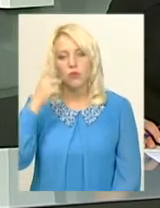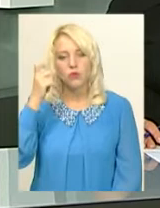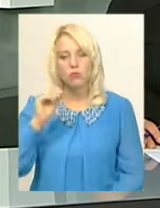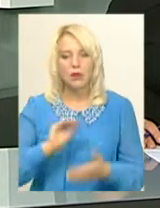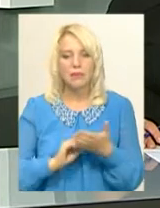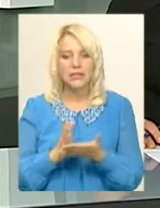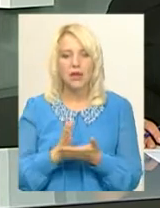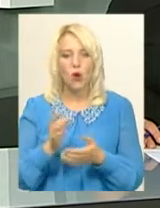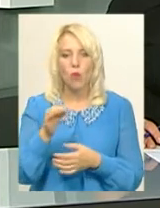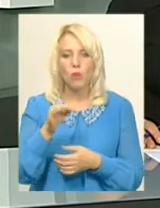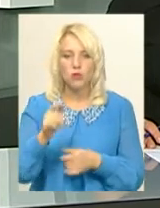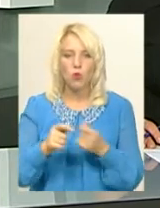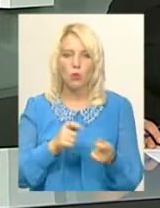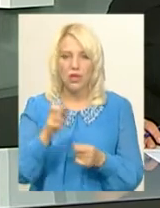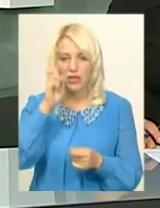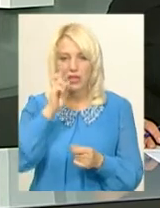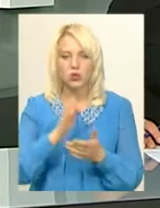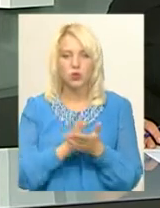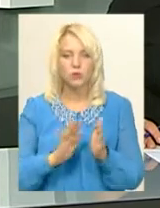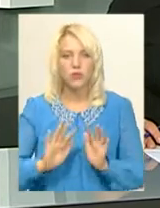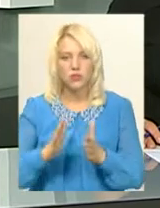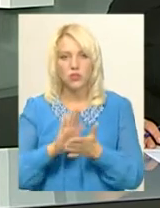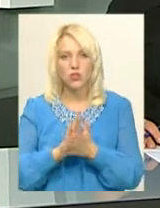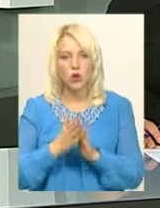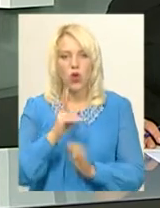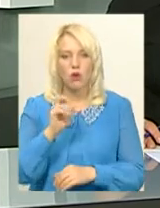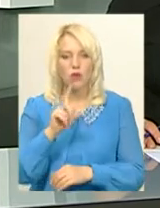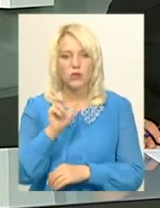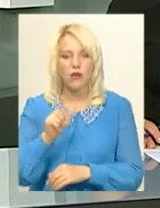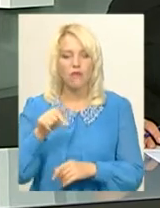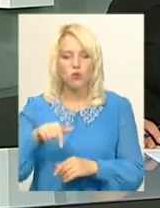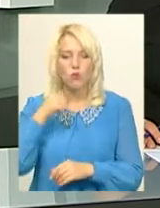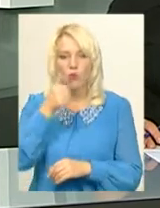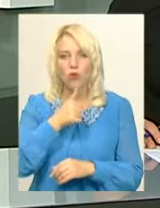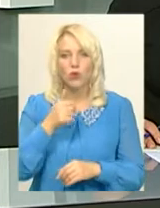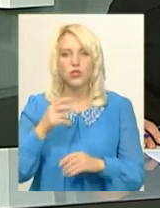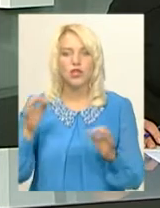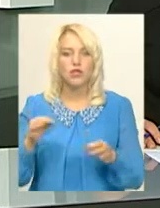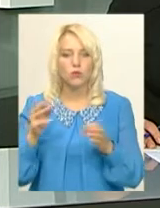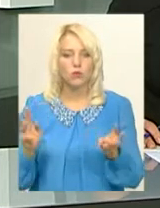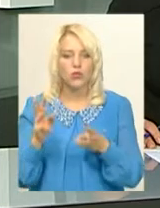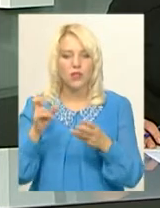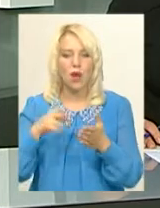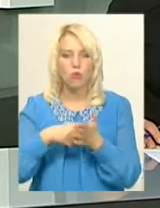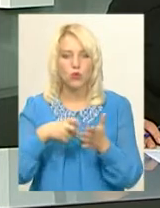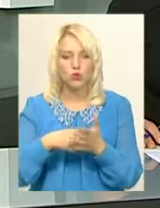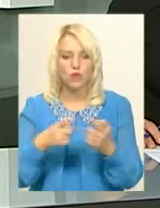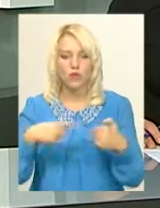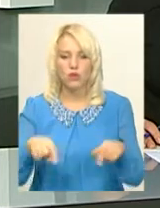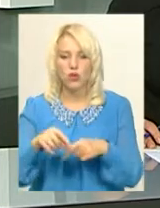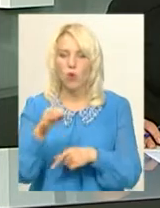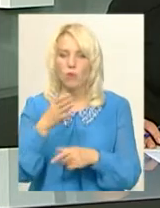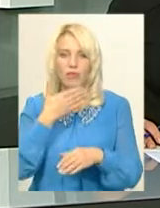-секретар обласного управління Держслужби з надзвичайних ситуацій Андрій Козак, в цьому році жодної пожежі на поштових відділеннях області не